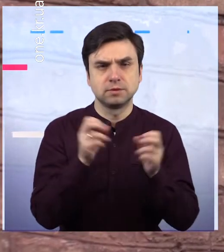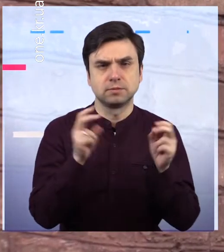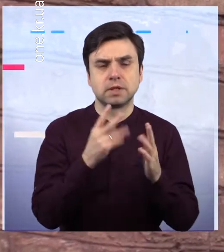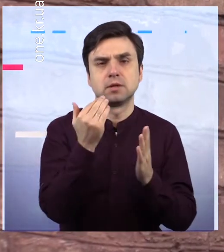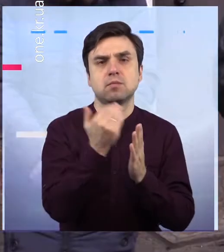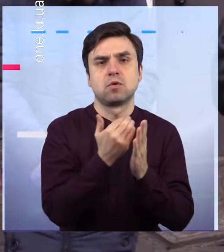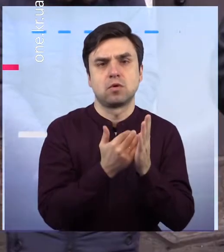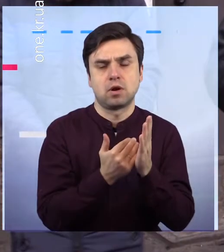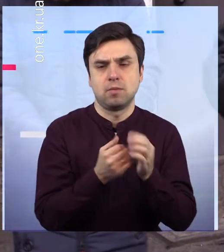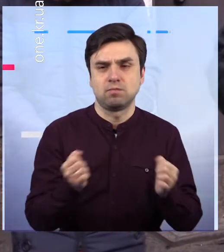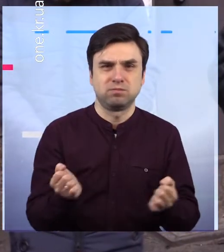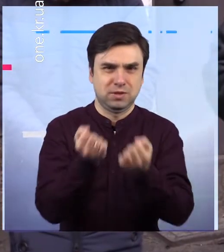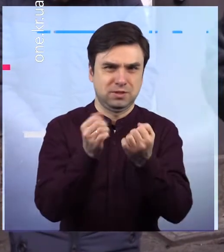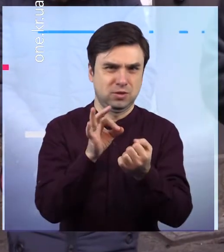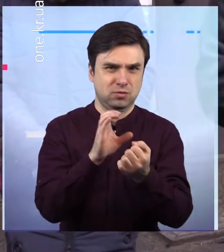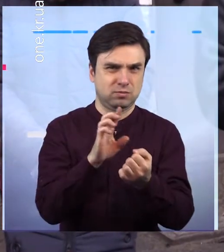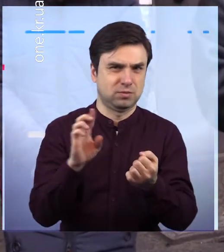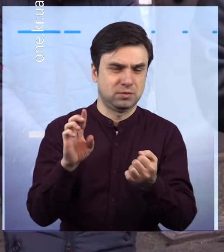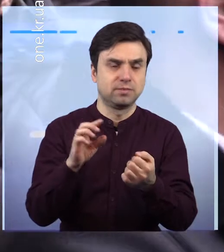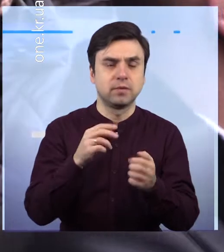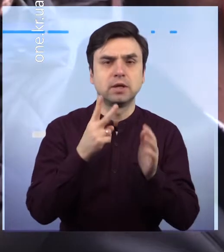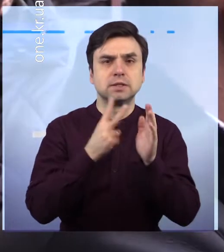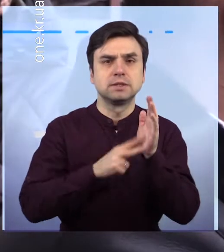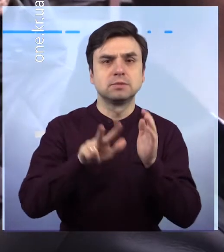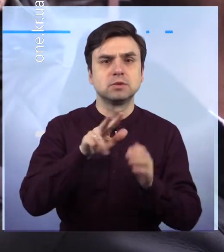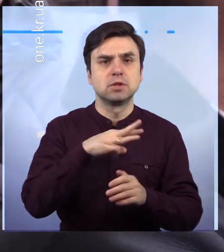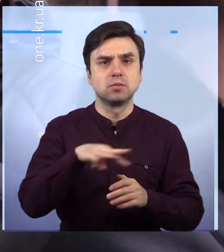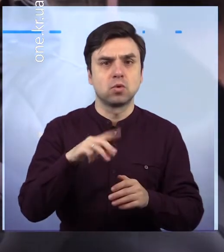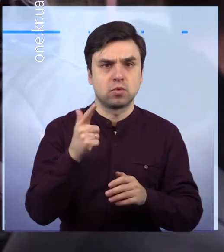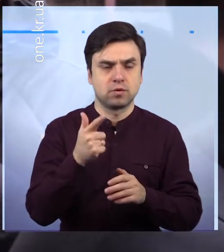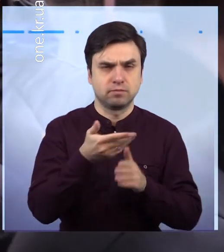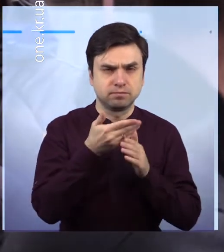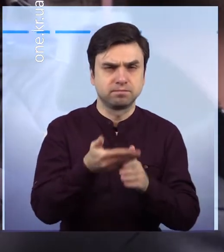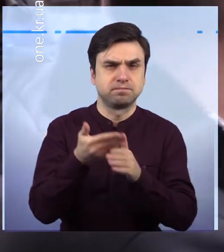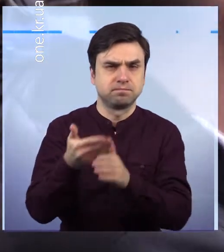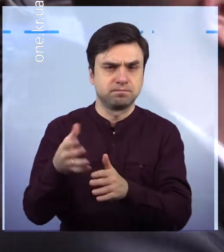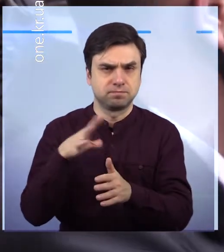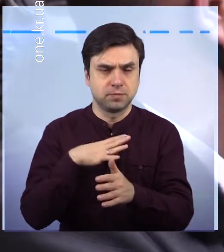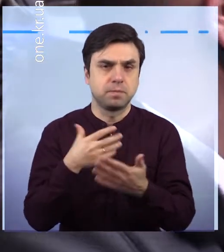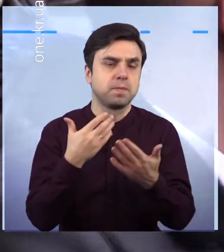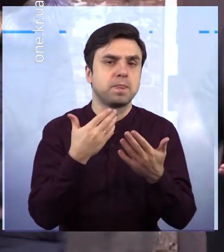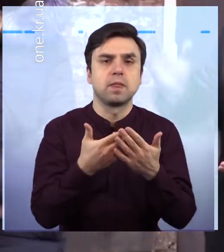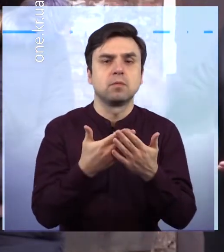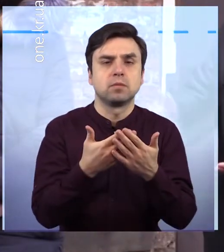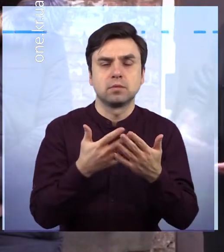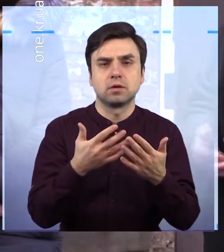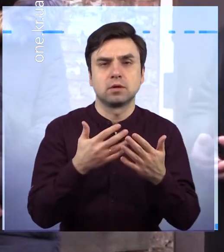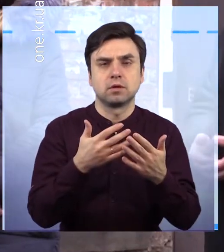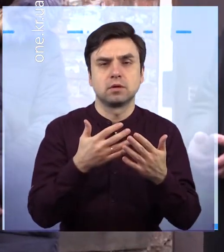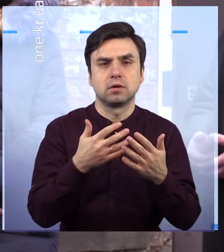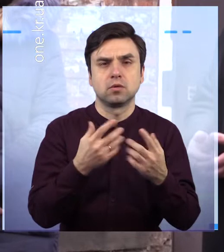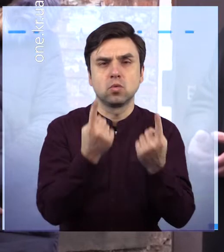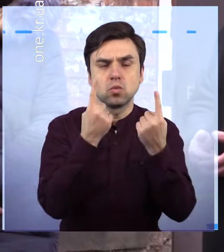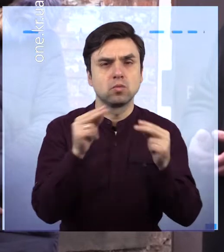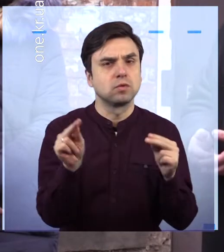виділили більше 73 мільйонів гривень. Їх використали на 226 капітальних ремонтів у 170